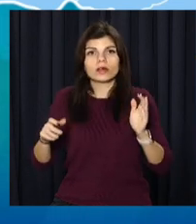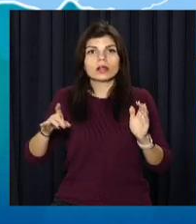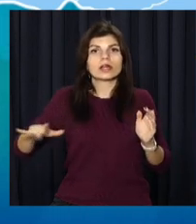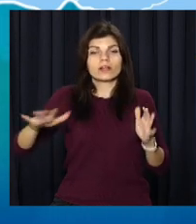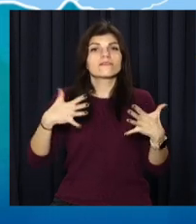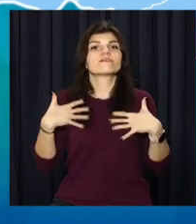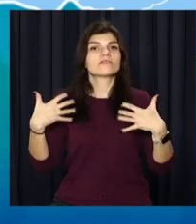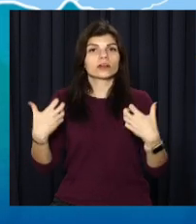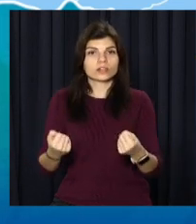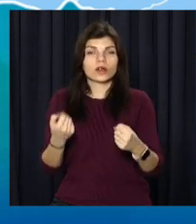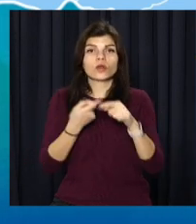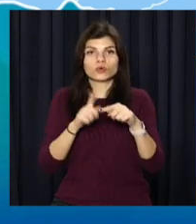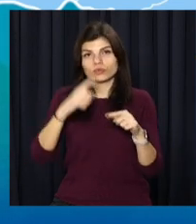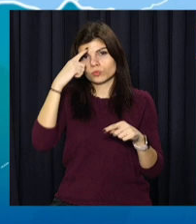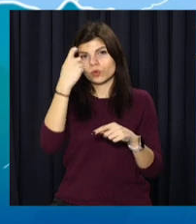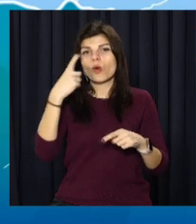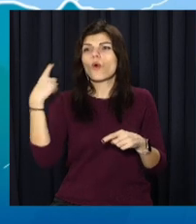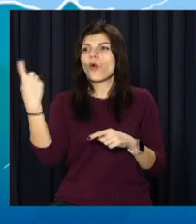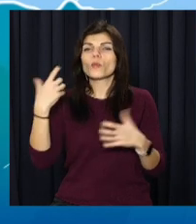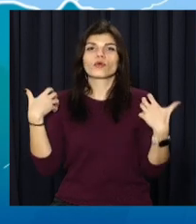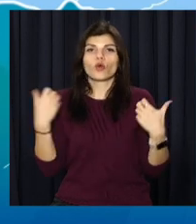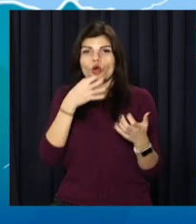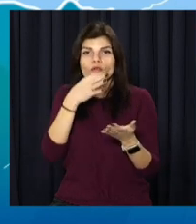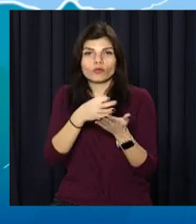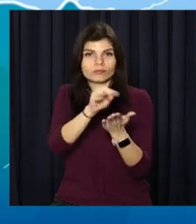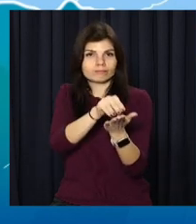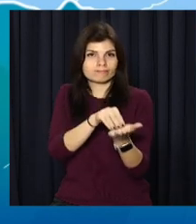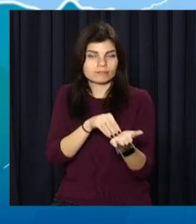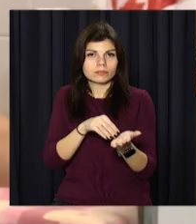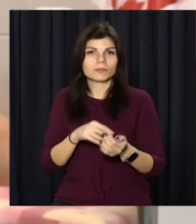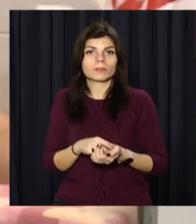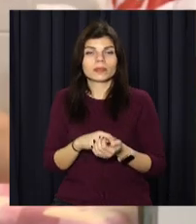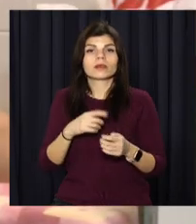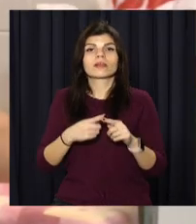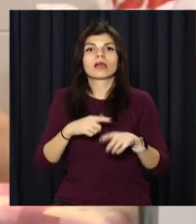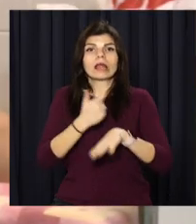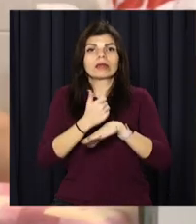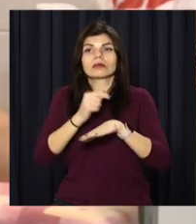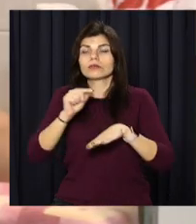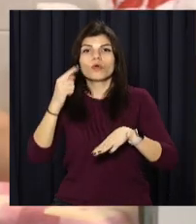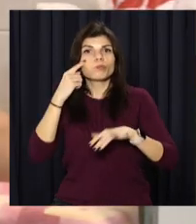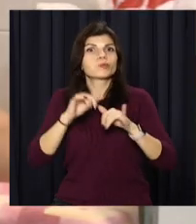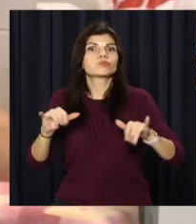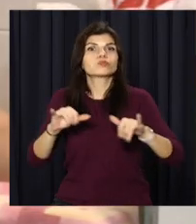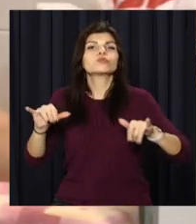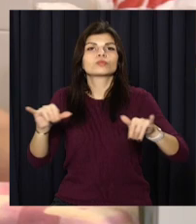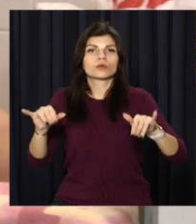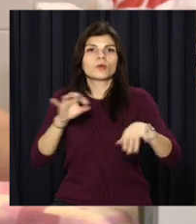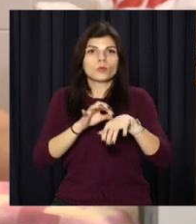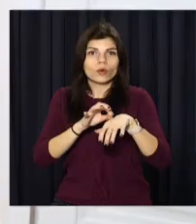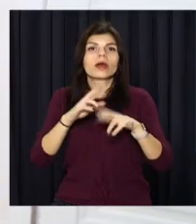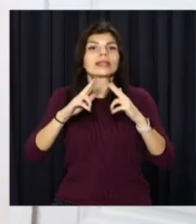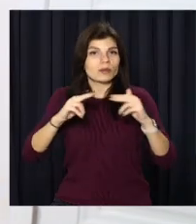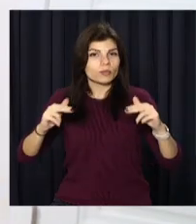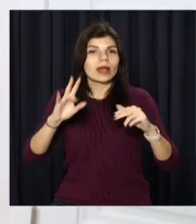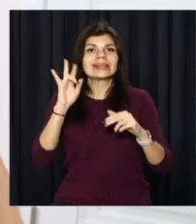регіону удужали. Про це повідомили в обласному департаменті охорони здоров'я. В антилідерах за темпами розповсюдження хвороби